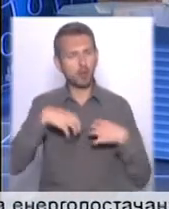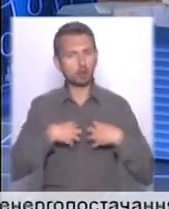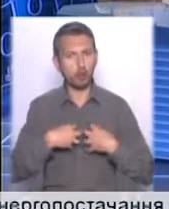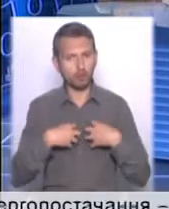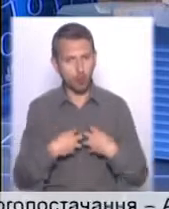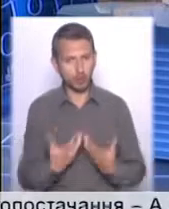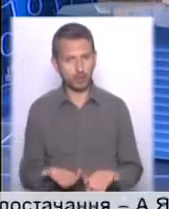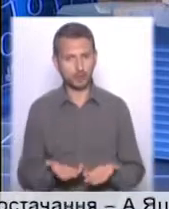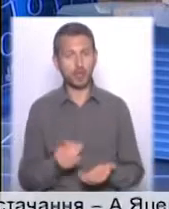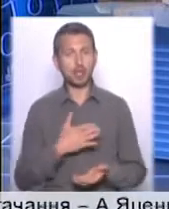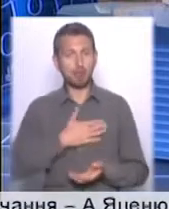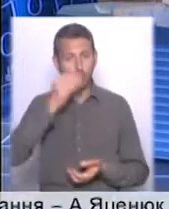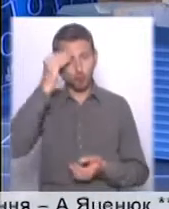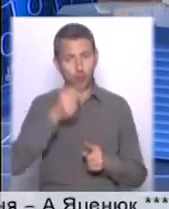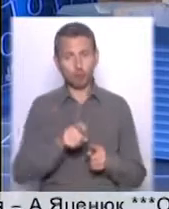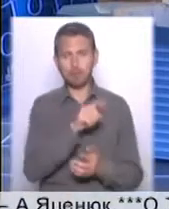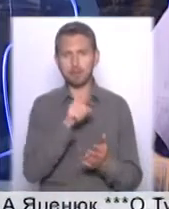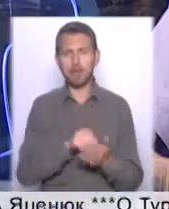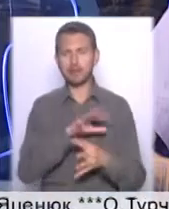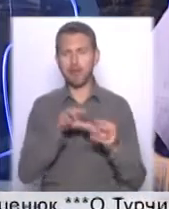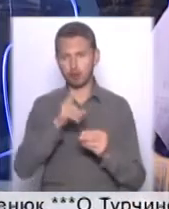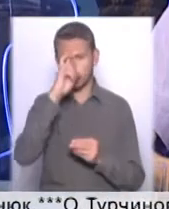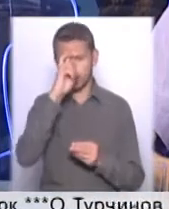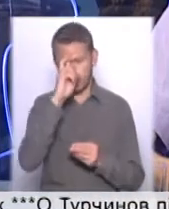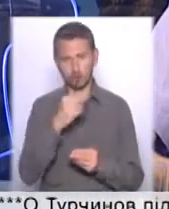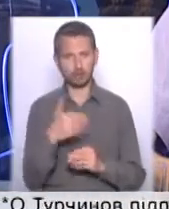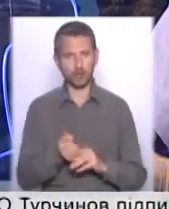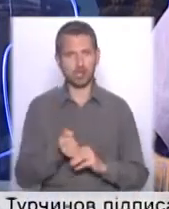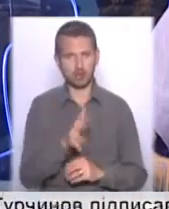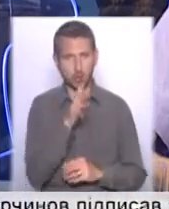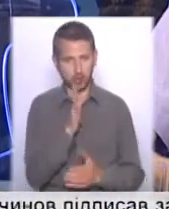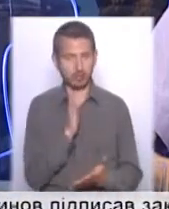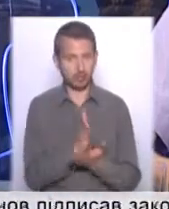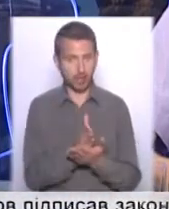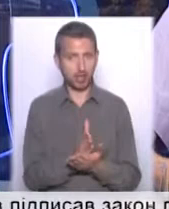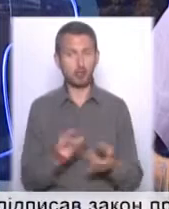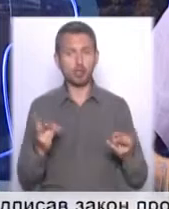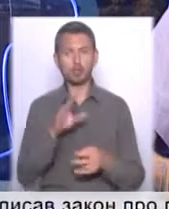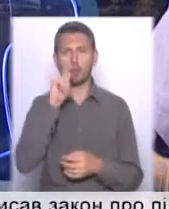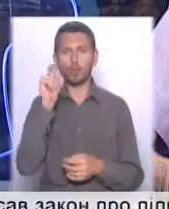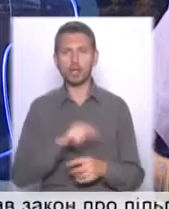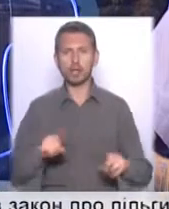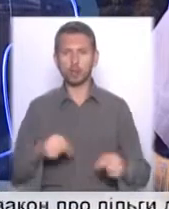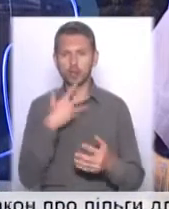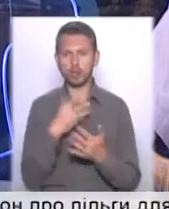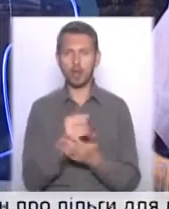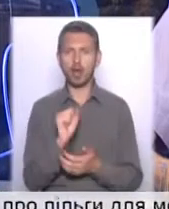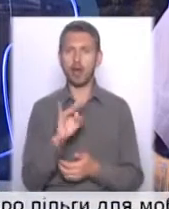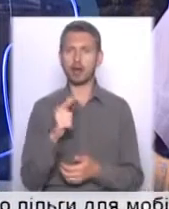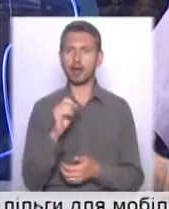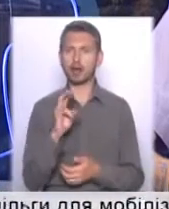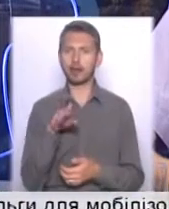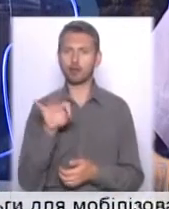перед усім. І, на мою думку, це питання загальнодержавне, воно стоїть вже кілька років державі, потрібно в Україні створити свій Арлінтон, чи